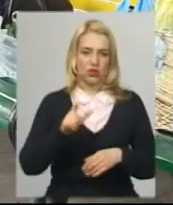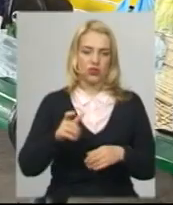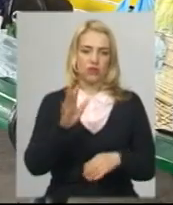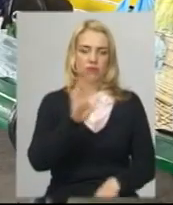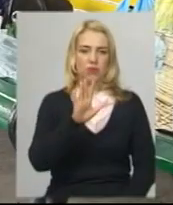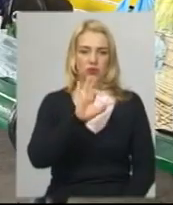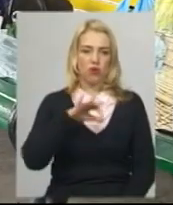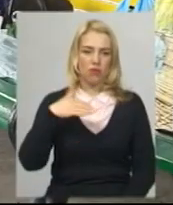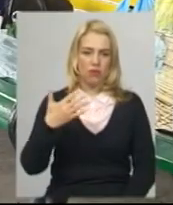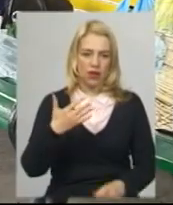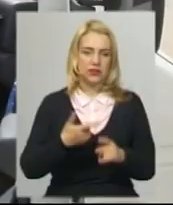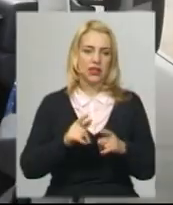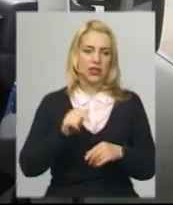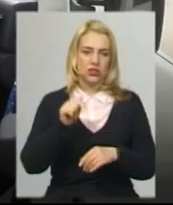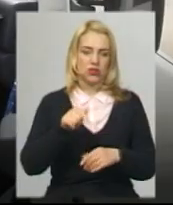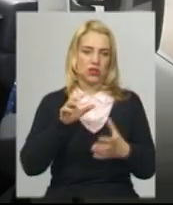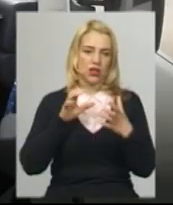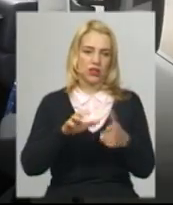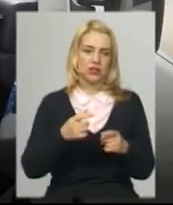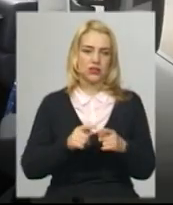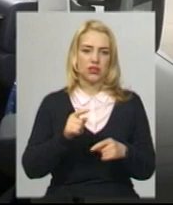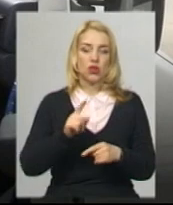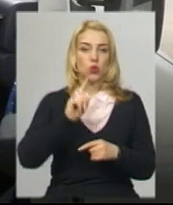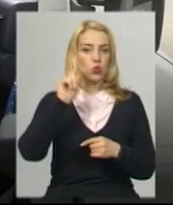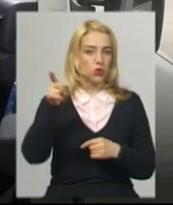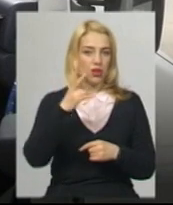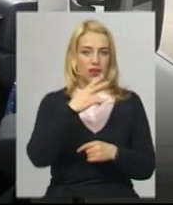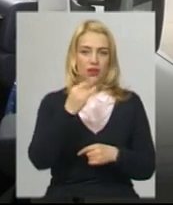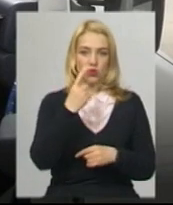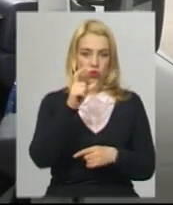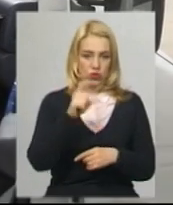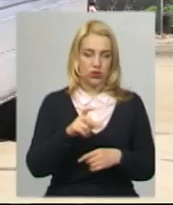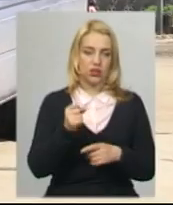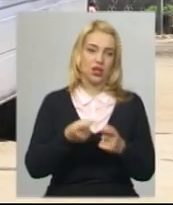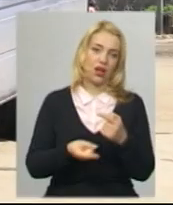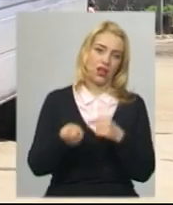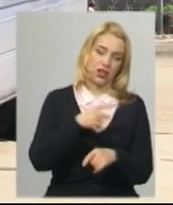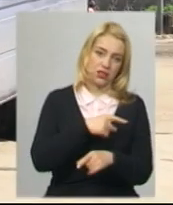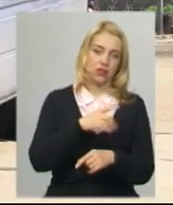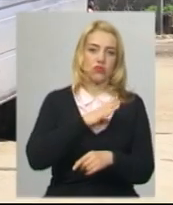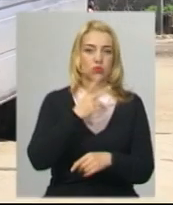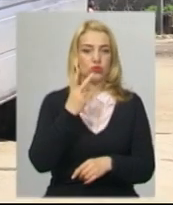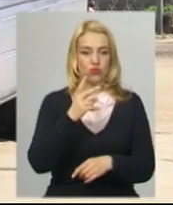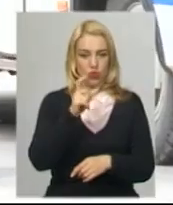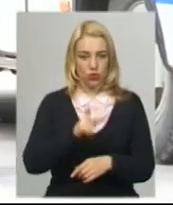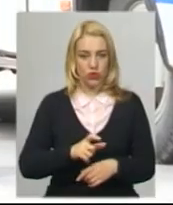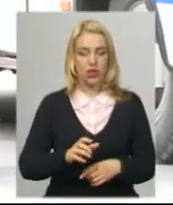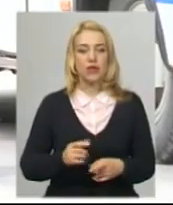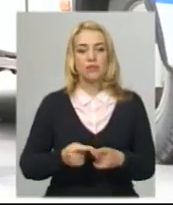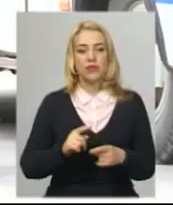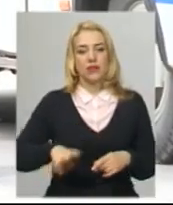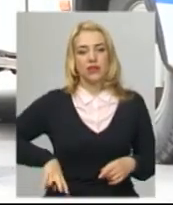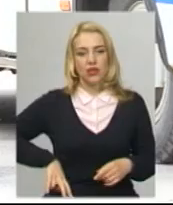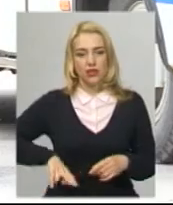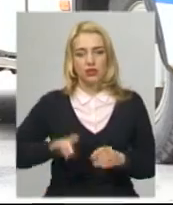.05 ранку з цього автобусного вокзалу. Туди не одного, а назад двоє. Директор компанії автоперевезень, якій працює